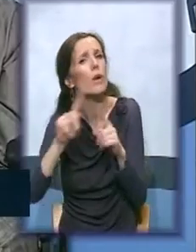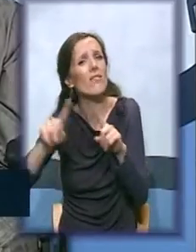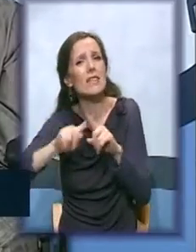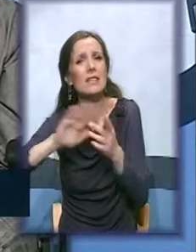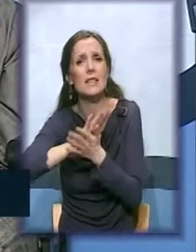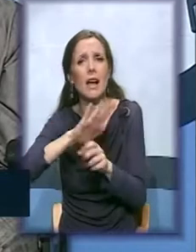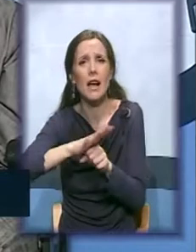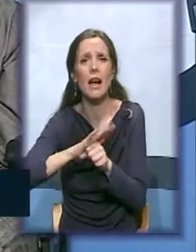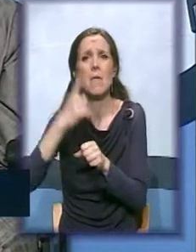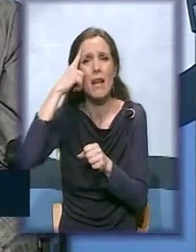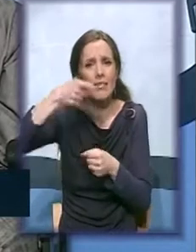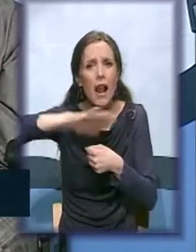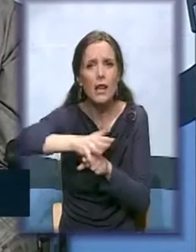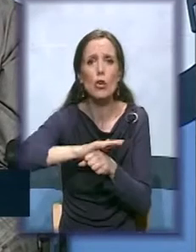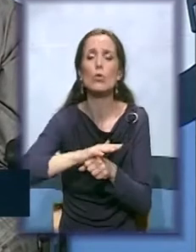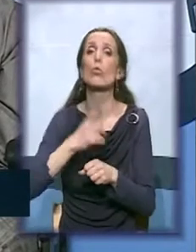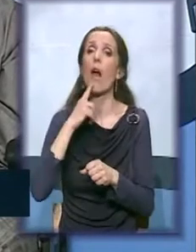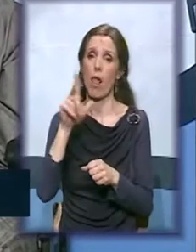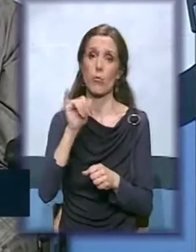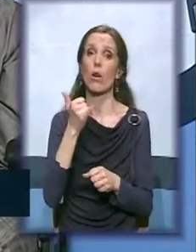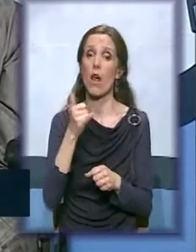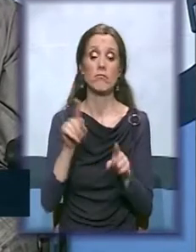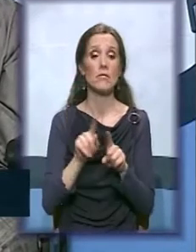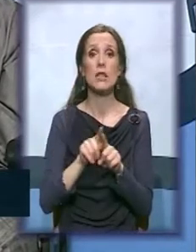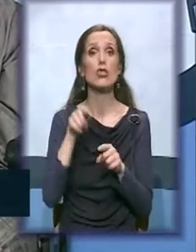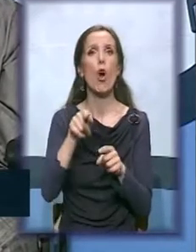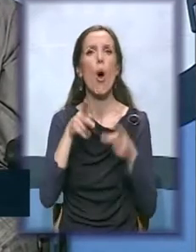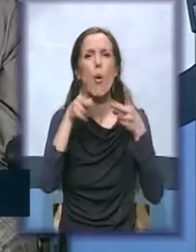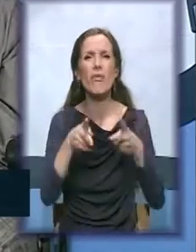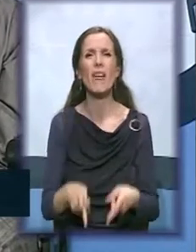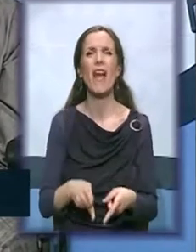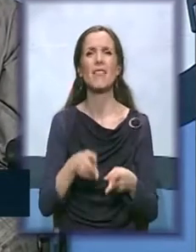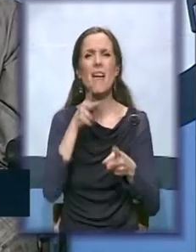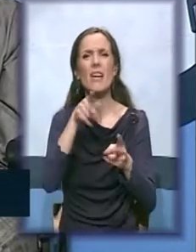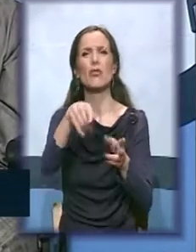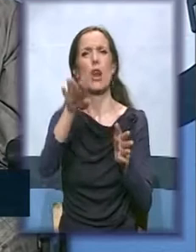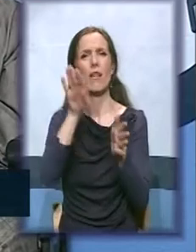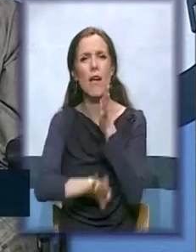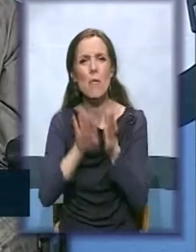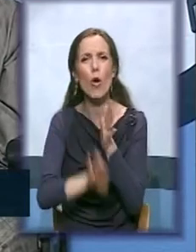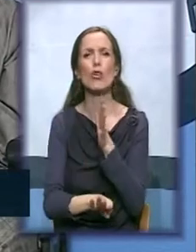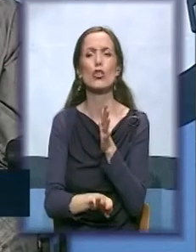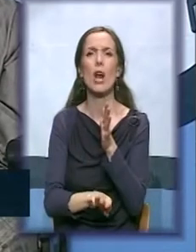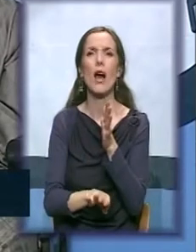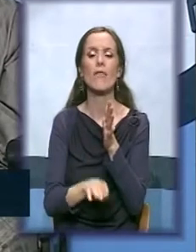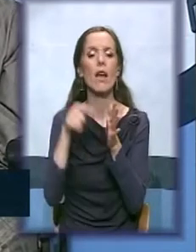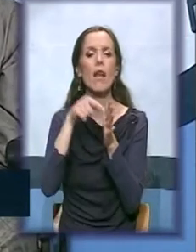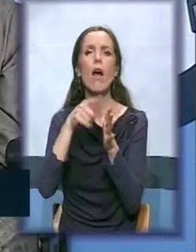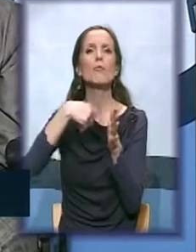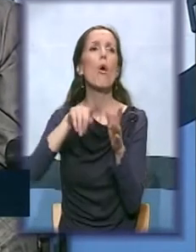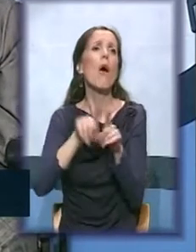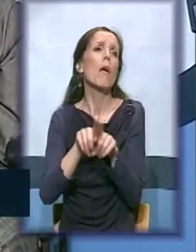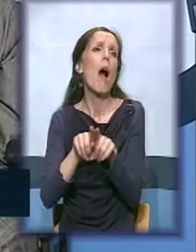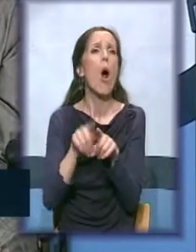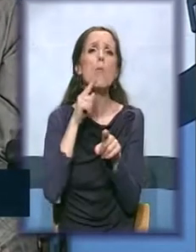uvrede, vređanja, ponižavanja. To nekako kao da je a priori ok.